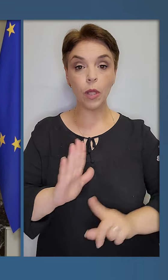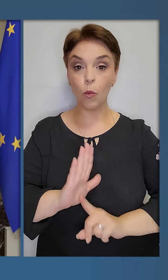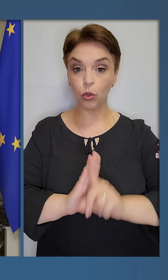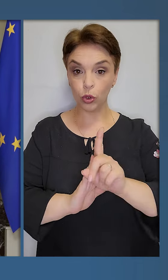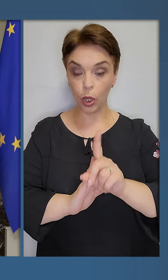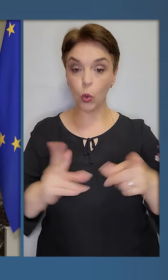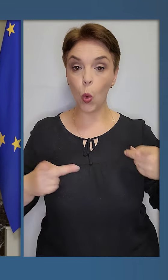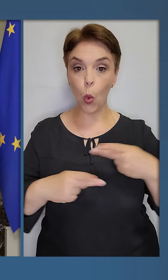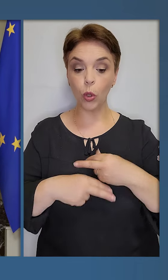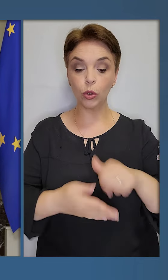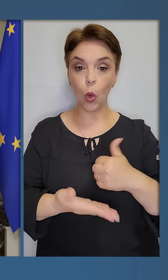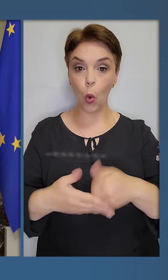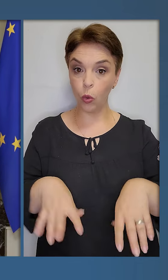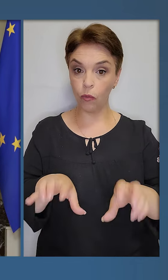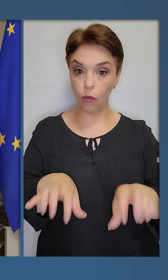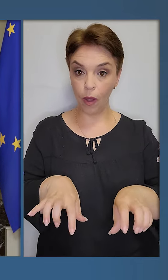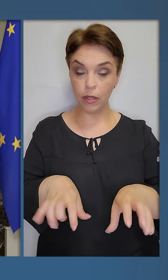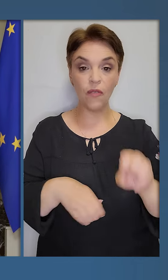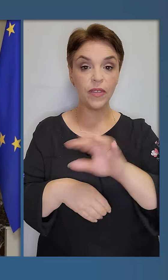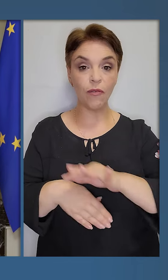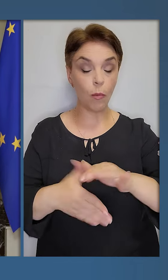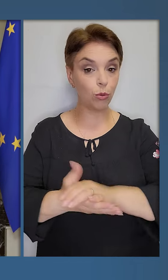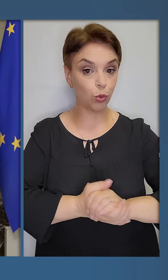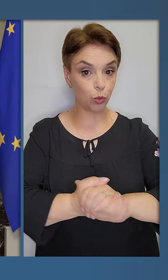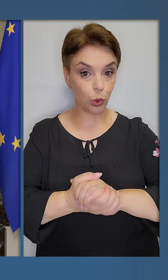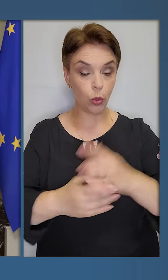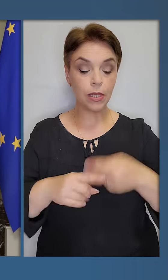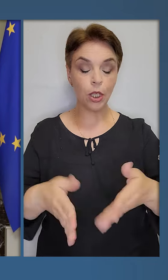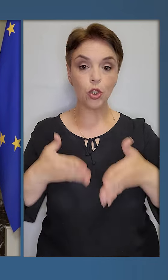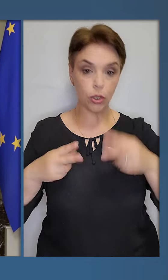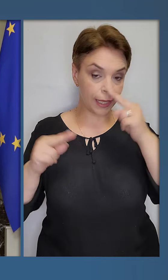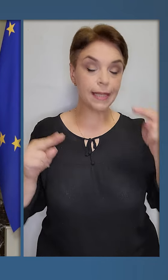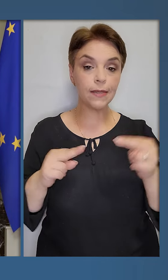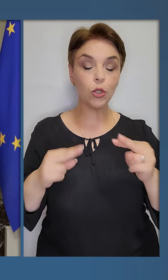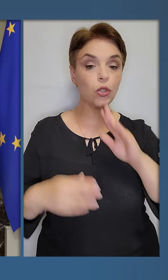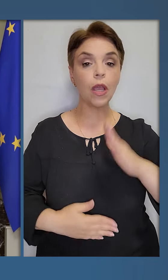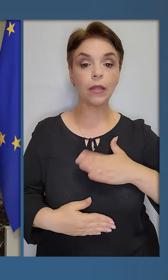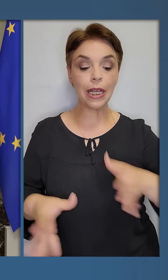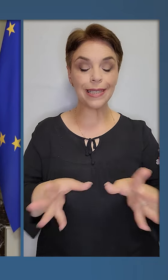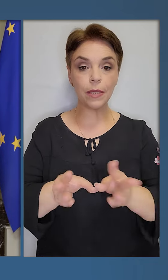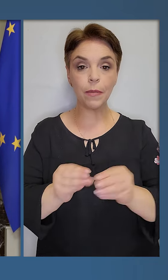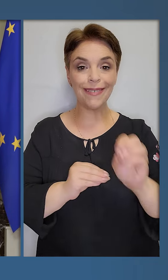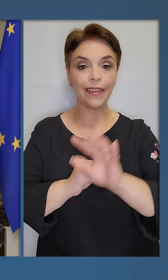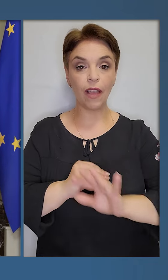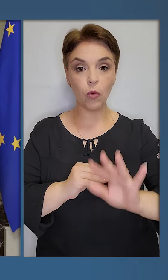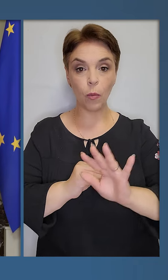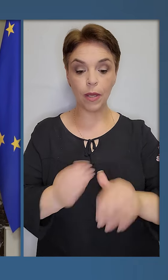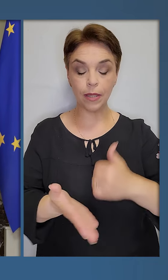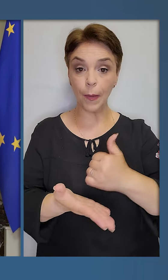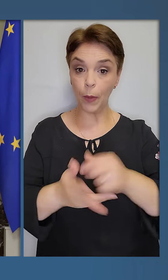початку угорського головування в Європейському Союзі. Це чітке свідчення наших спільних європейських